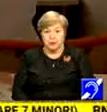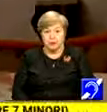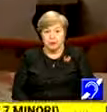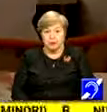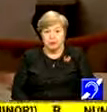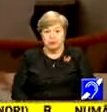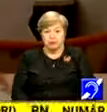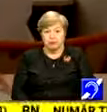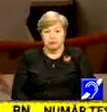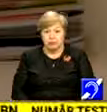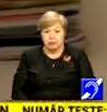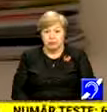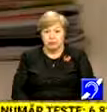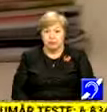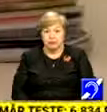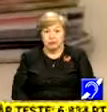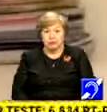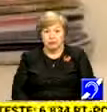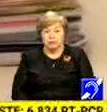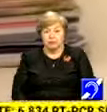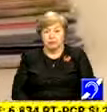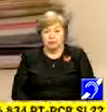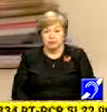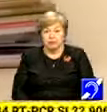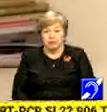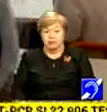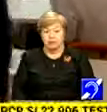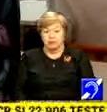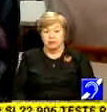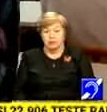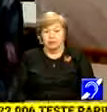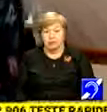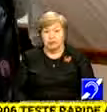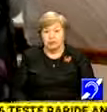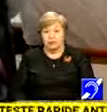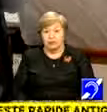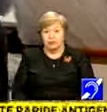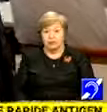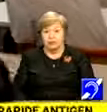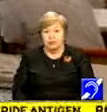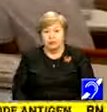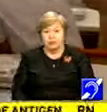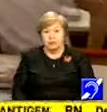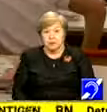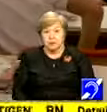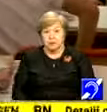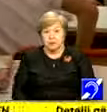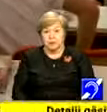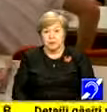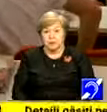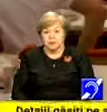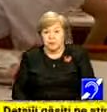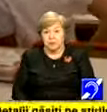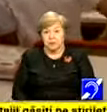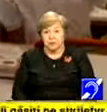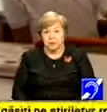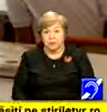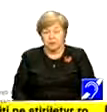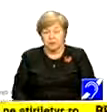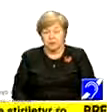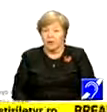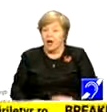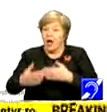fost să se recupereze o săptămână prin școala altfel, cum este și acum, și o săptămână să fie la decizia profesorului.